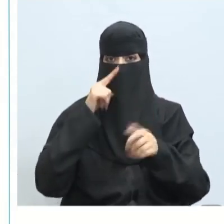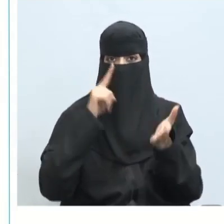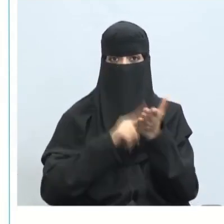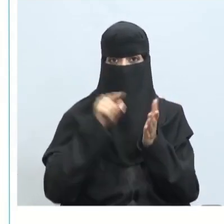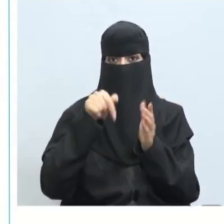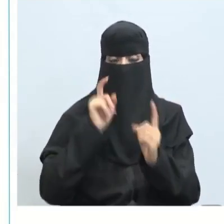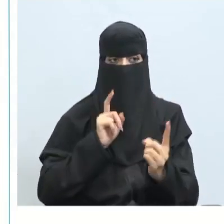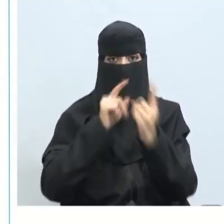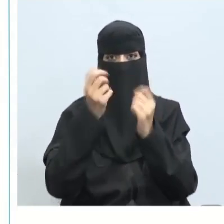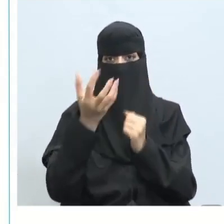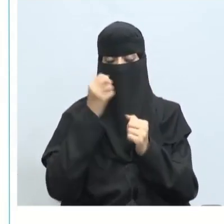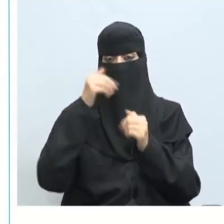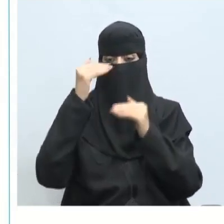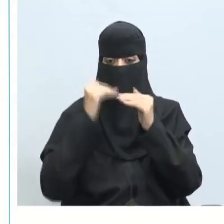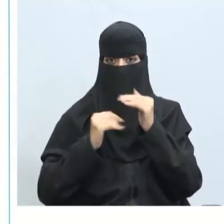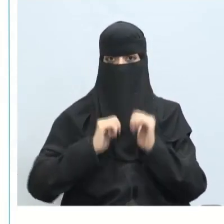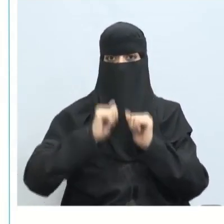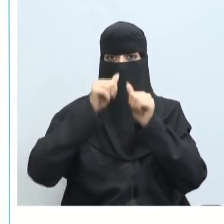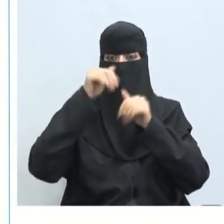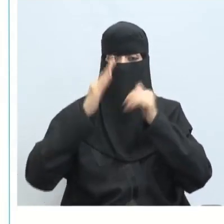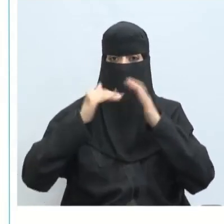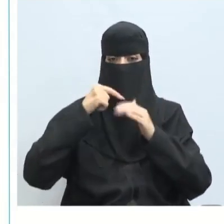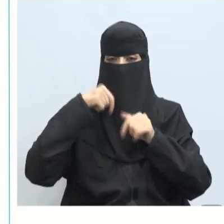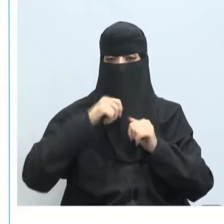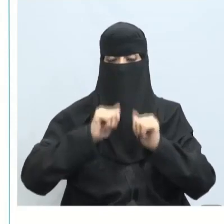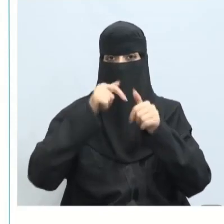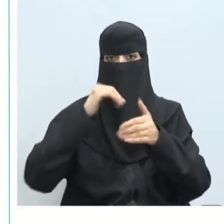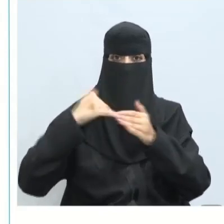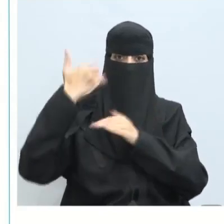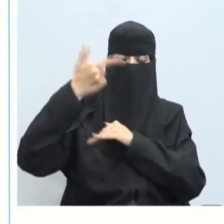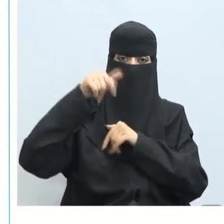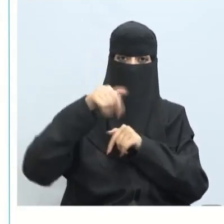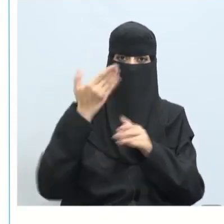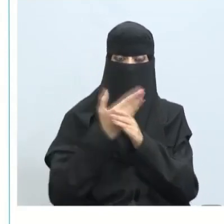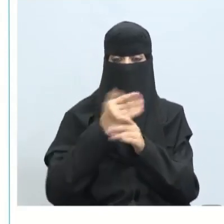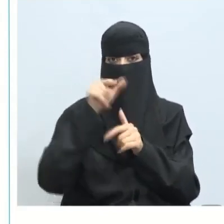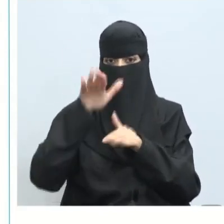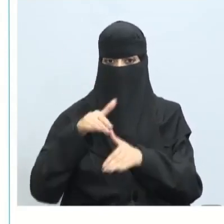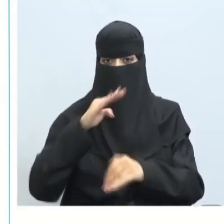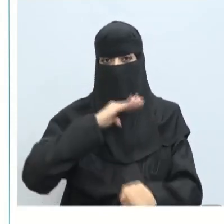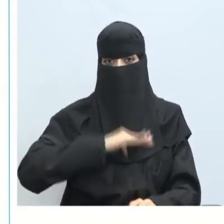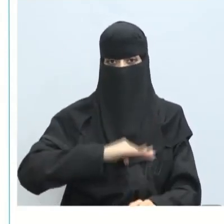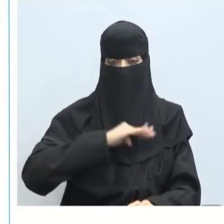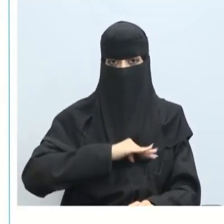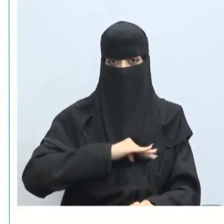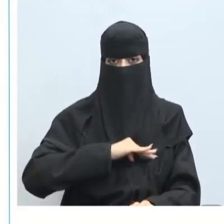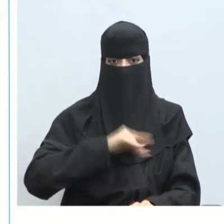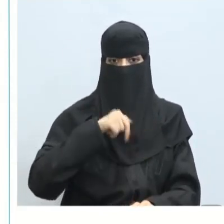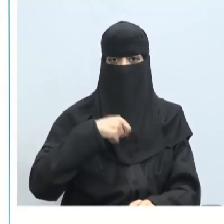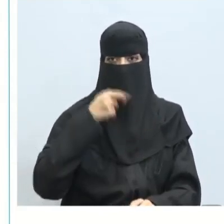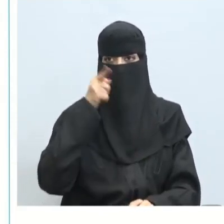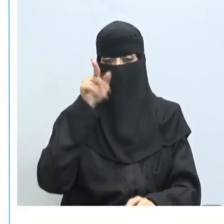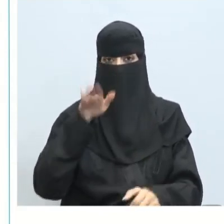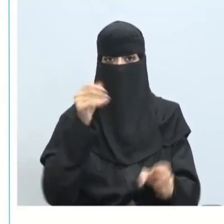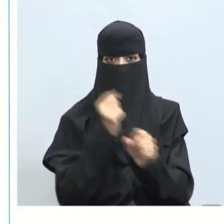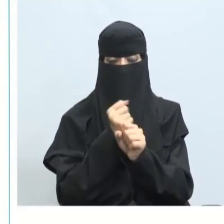المقابل الذي يأخذه أقل من قدراته وإمكاناته وبالتالي يتسبب ذلك في ضغط تجاه